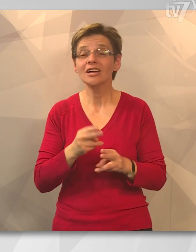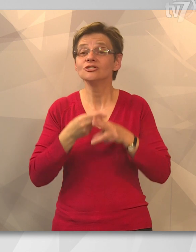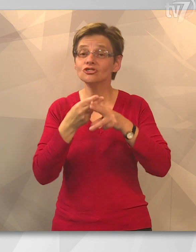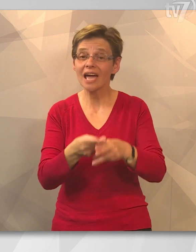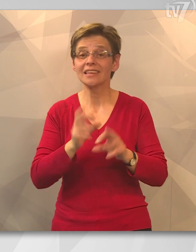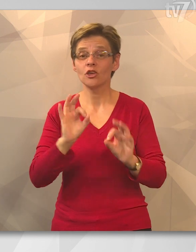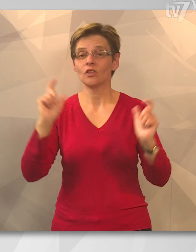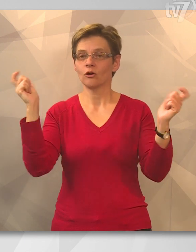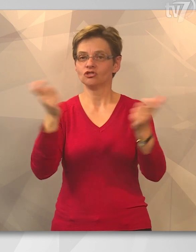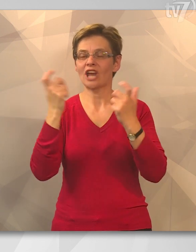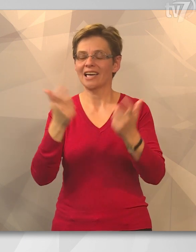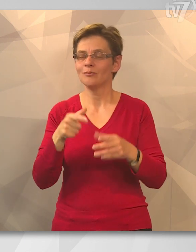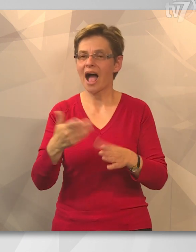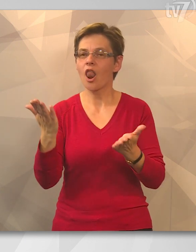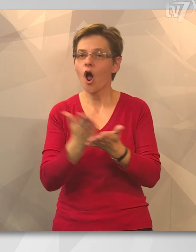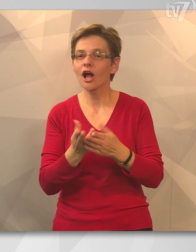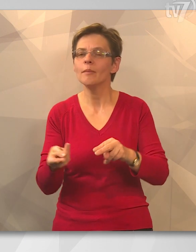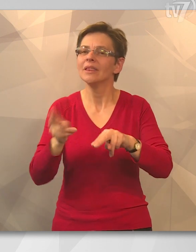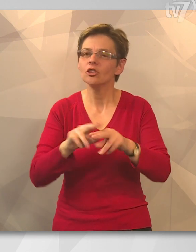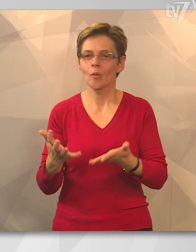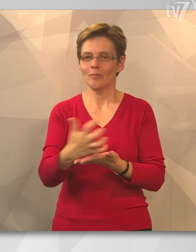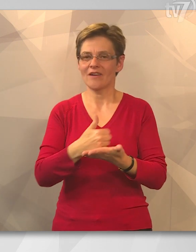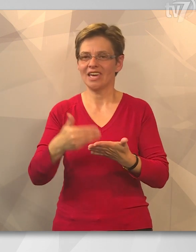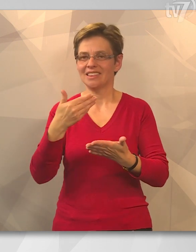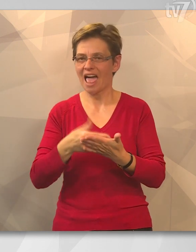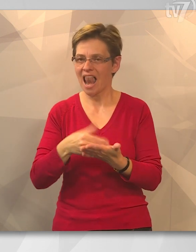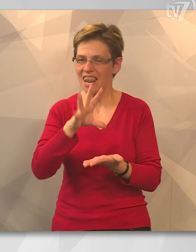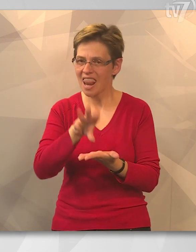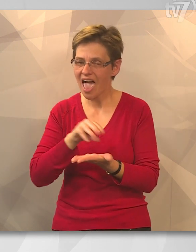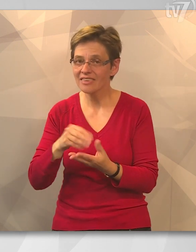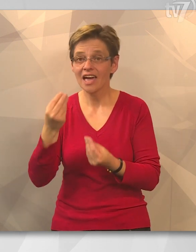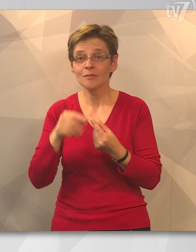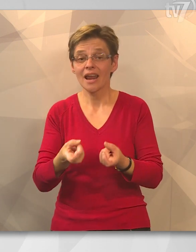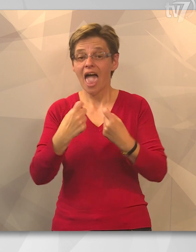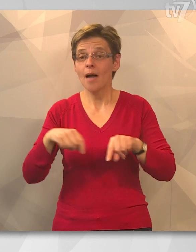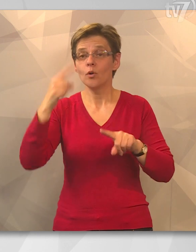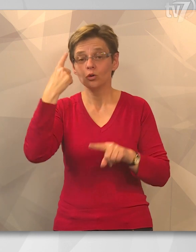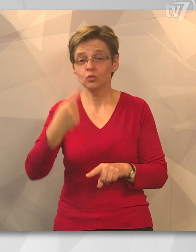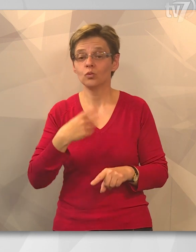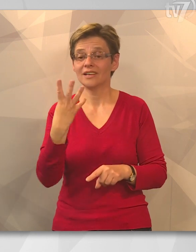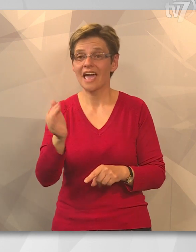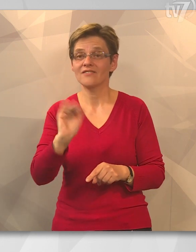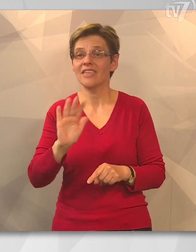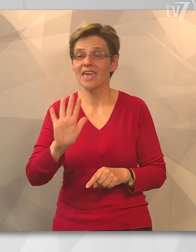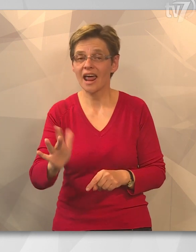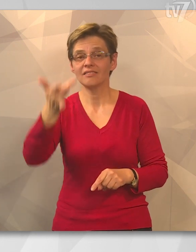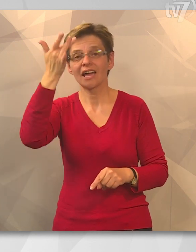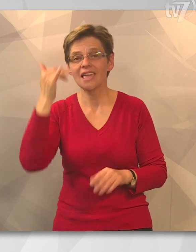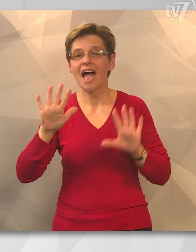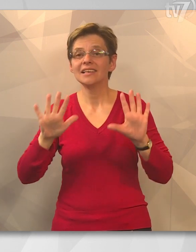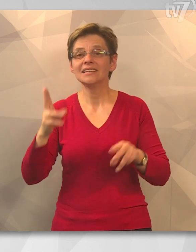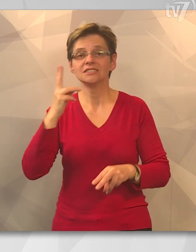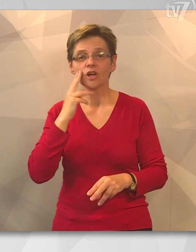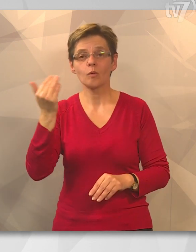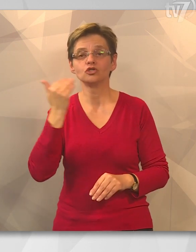segítette a jótékonysági bála alkalmából, hogy minél több bevétel gyűjjön össze, hiszen ebből tudjuk a 40 gyermeknek a